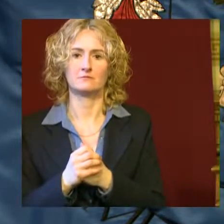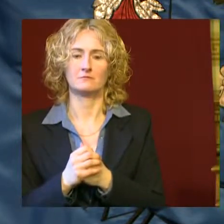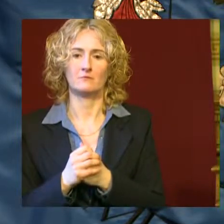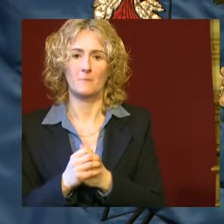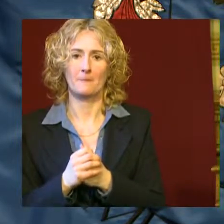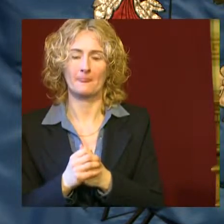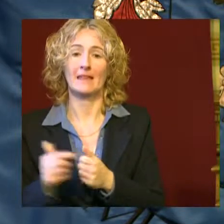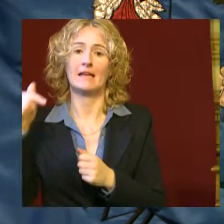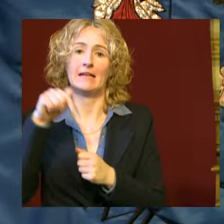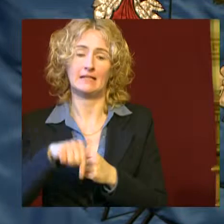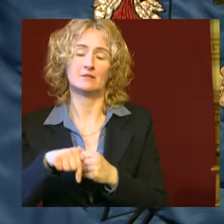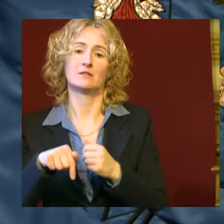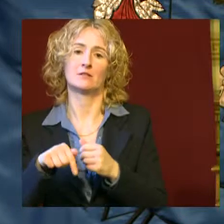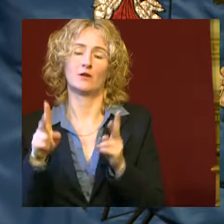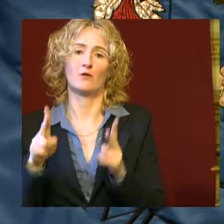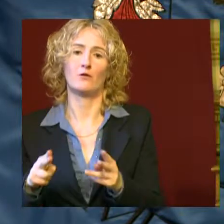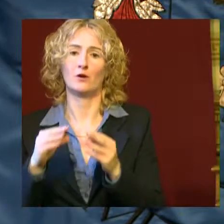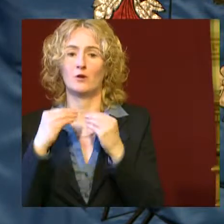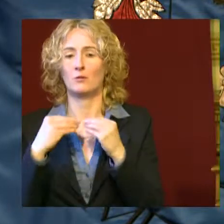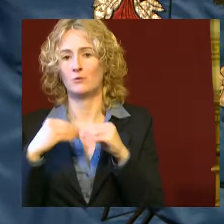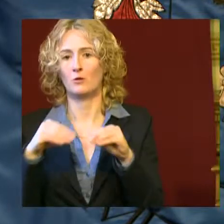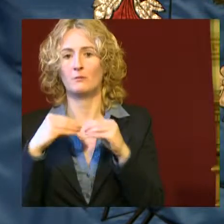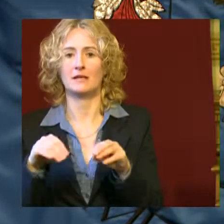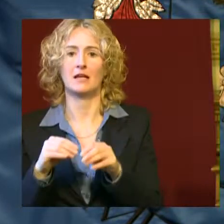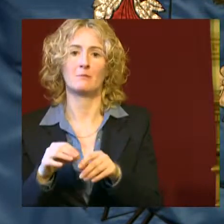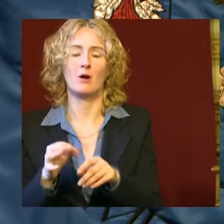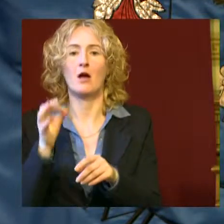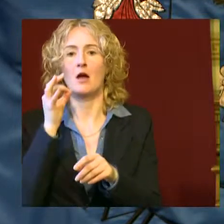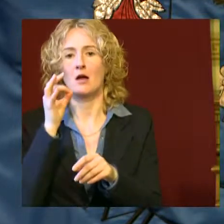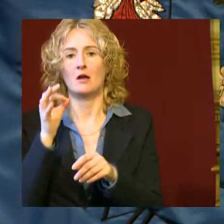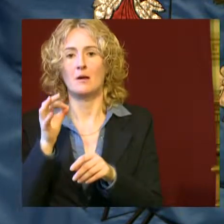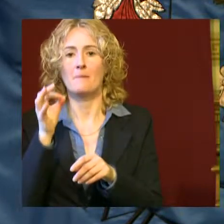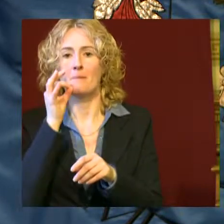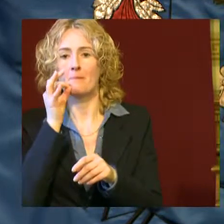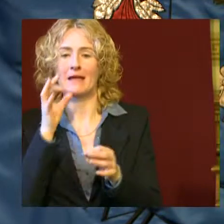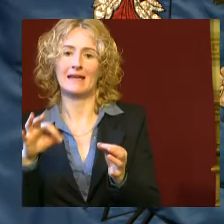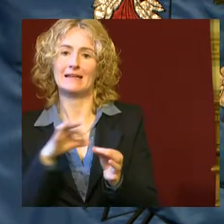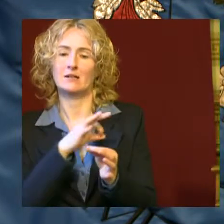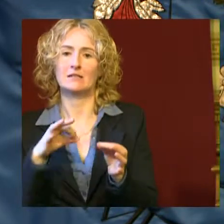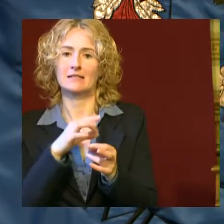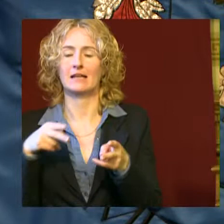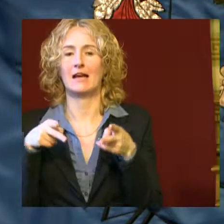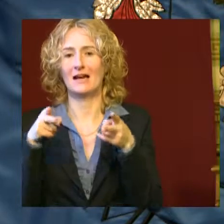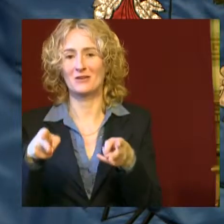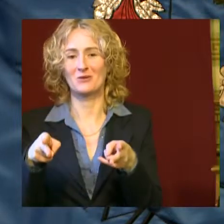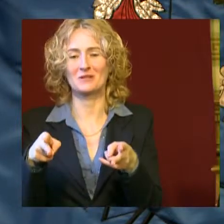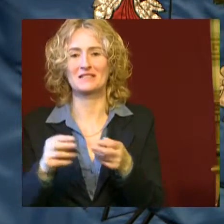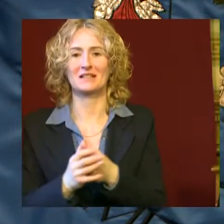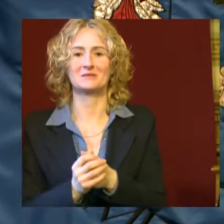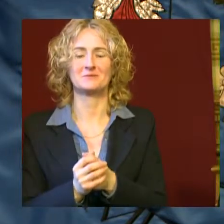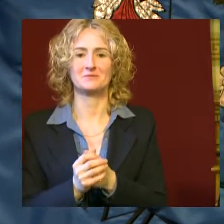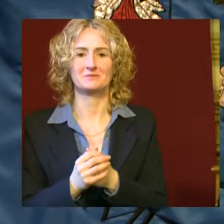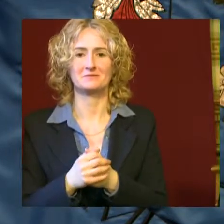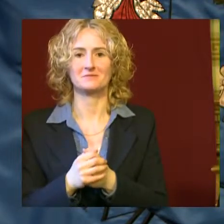engedélyezi olyan intézmény felállítását, amely a migránsok befogadását vállalja, sőt, lakást és semmilyen egyéb